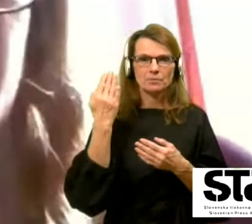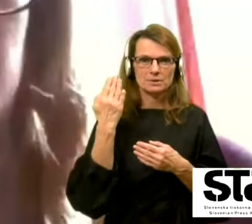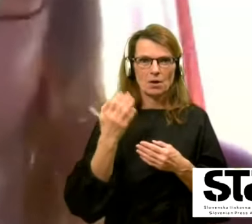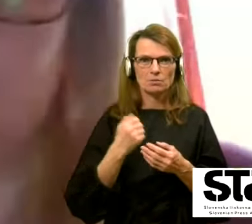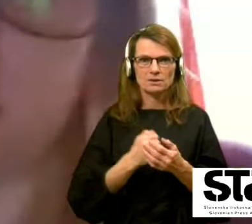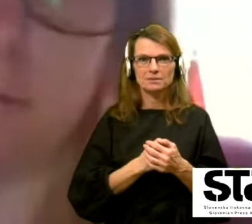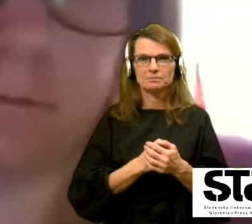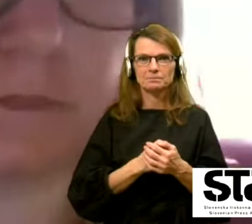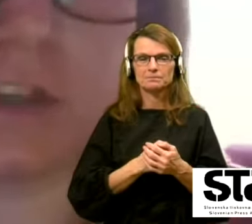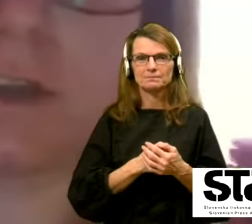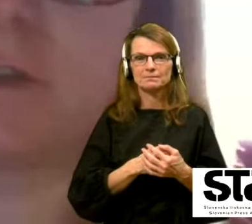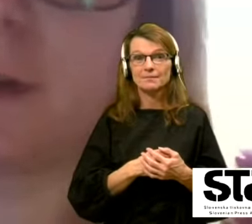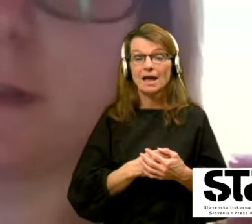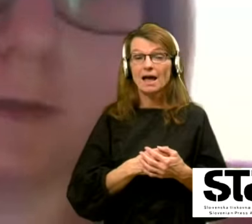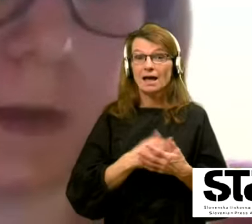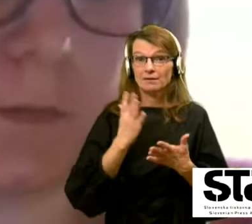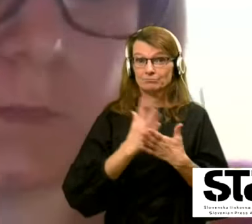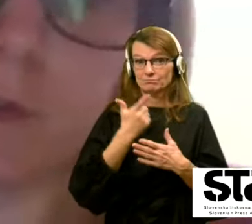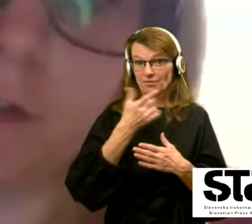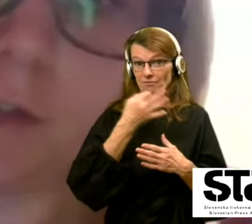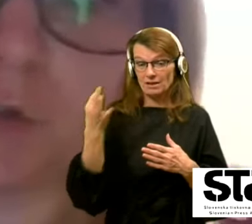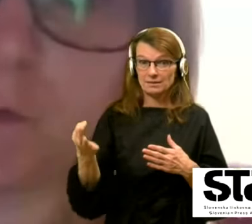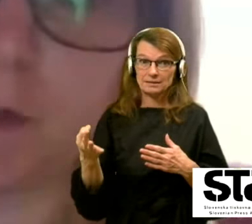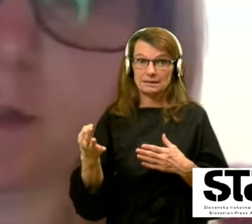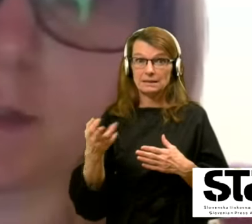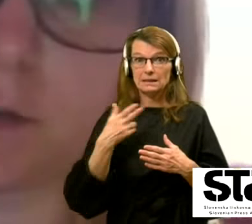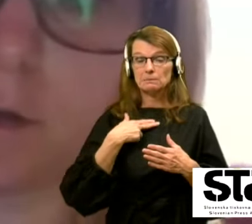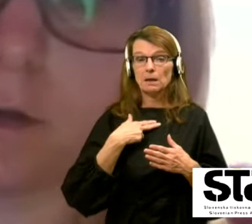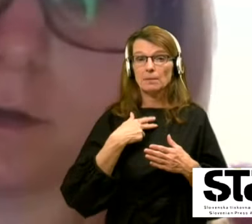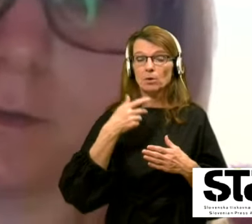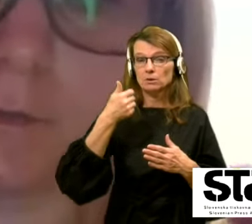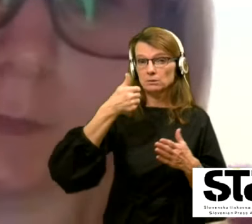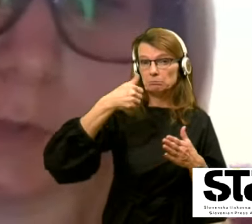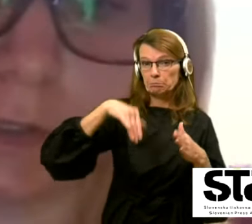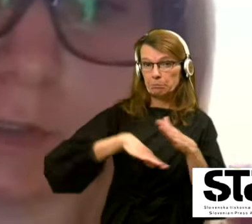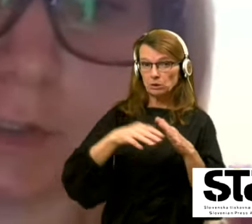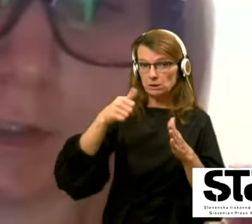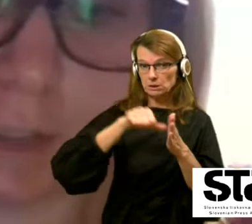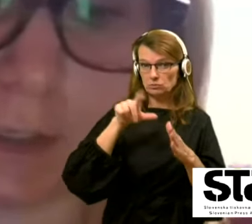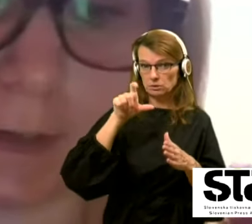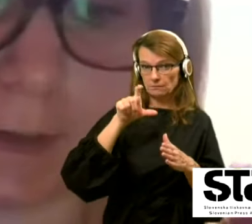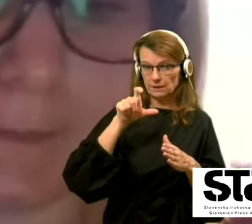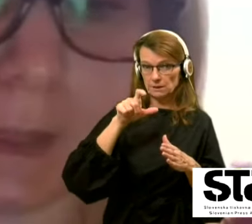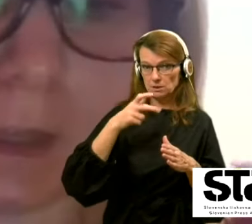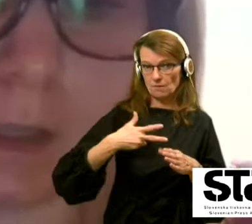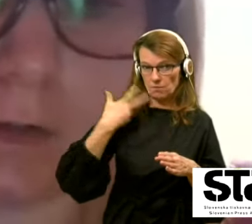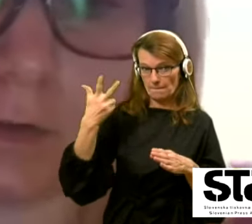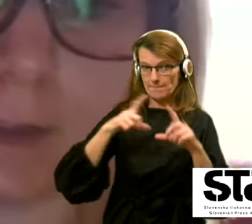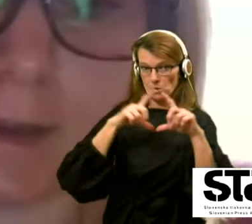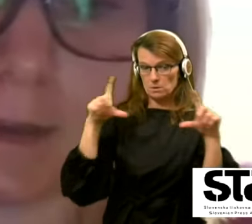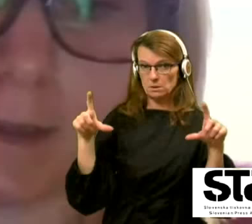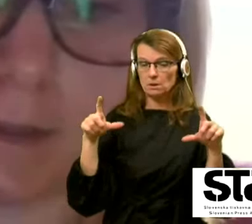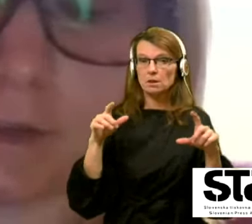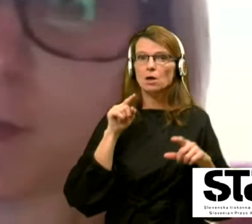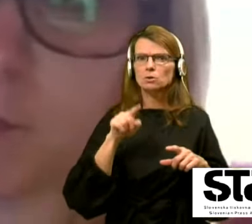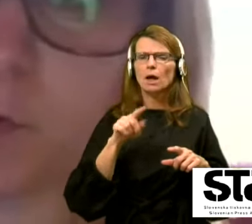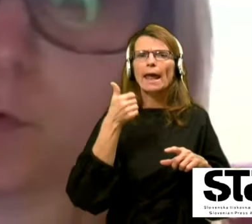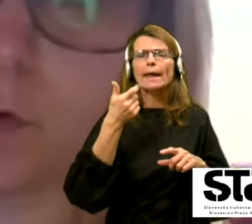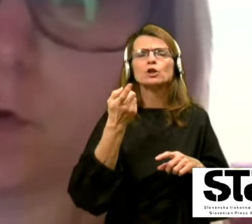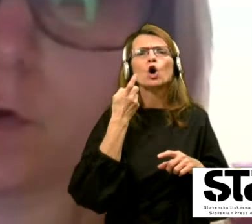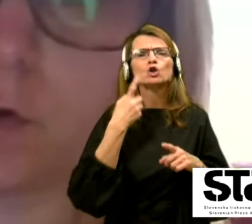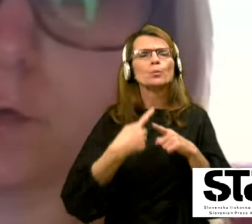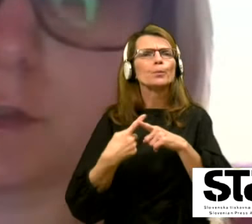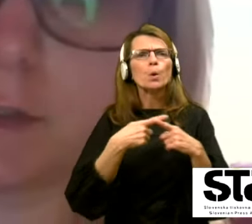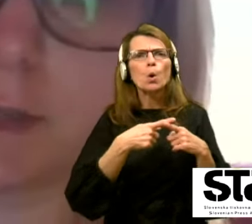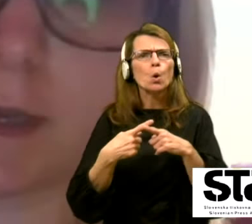Pozdravljeni. Že delo dva dni imamo po 1200 v bolništnicih. In to je en izmed